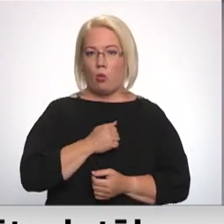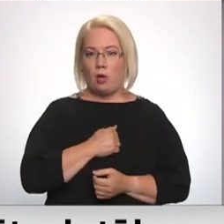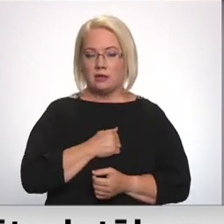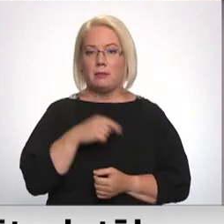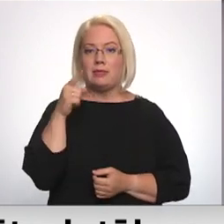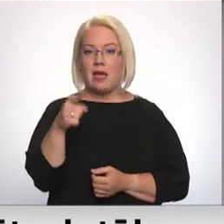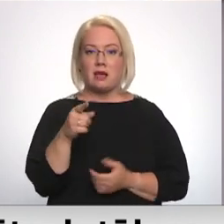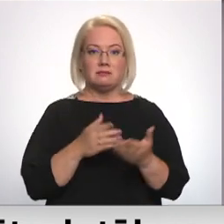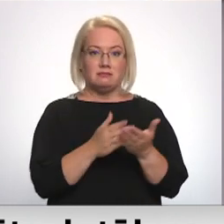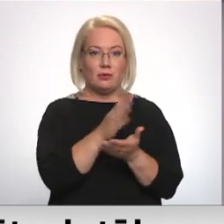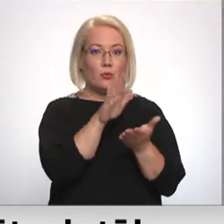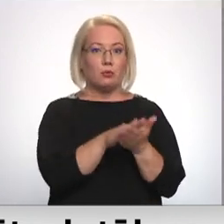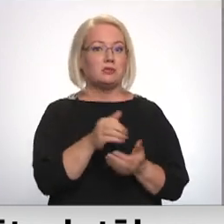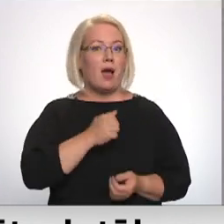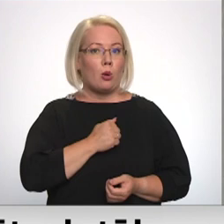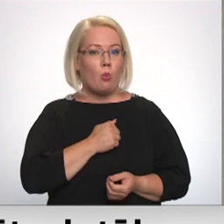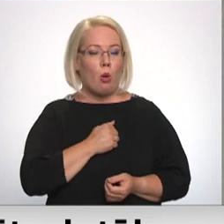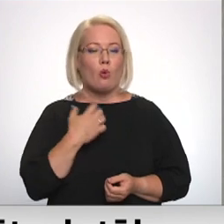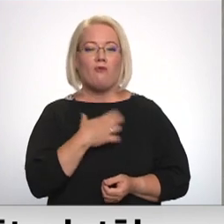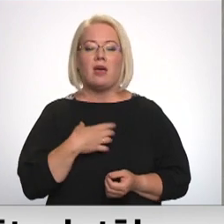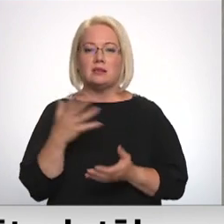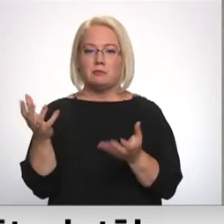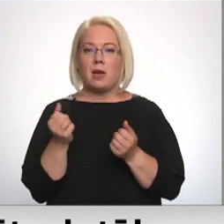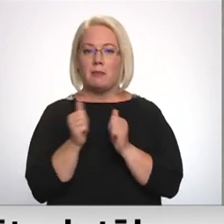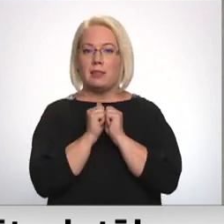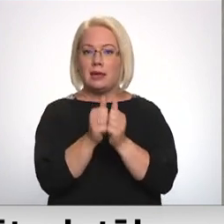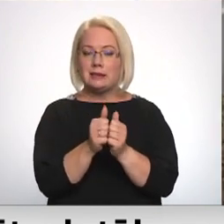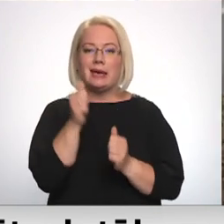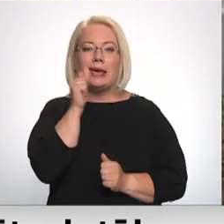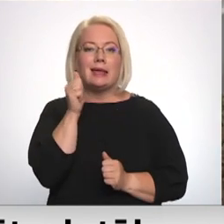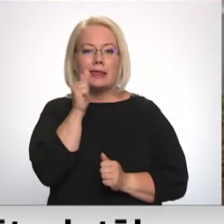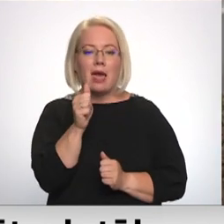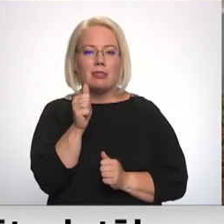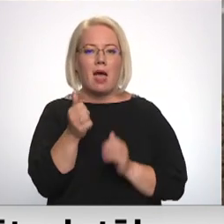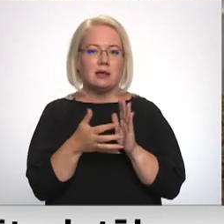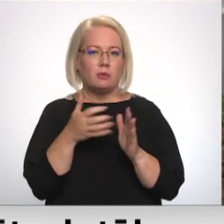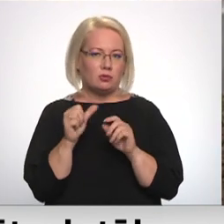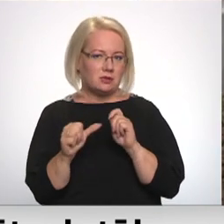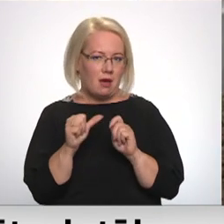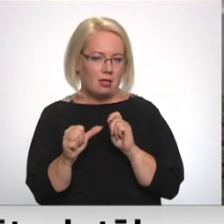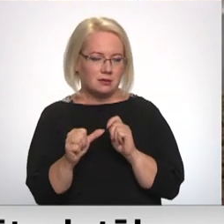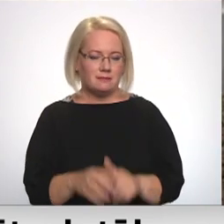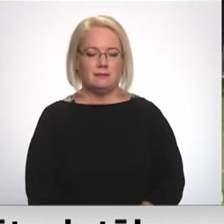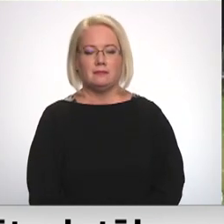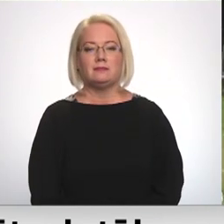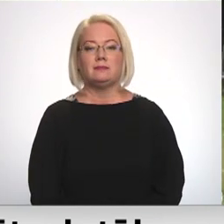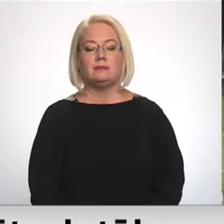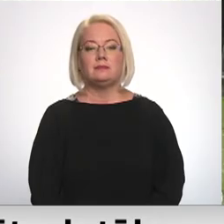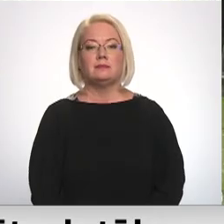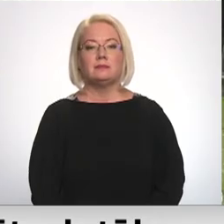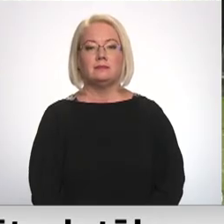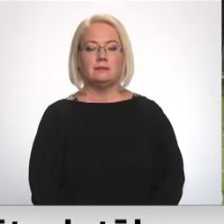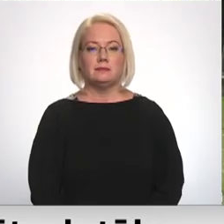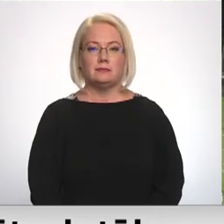dosies uz aglonu, līdz vajadzētu paņemt savus ikdienā lietojamos medikamentus. Tenis Bikovskis, Ivars Belka,